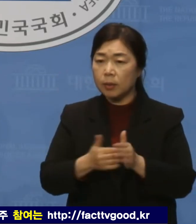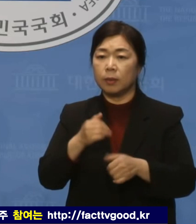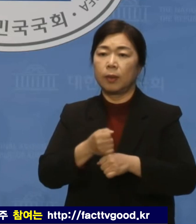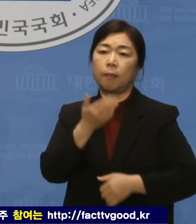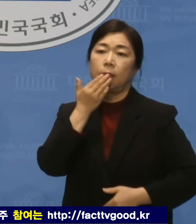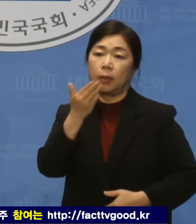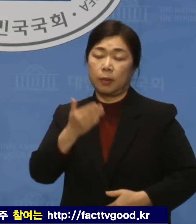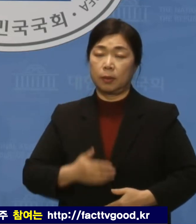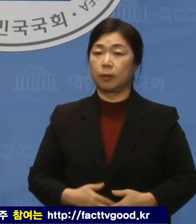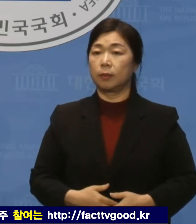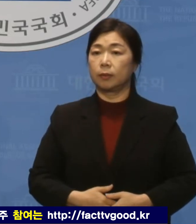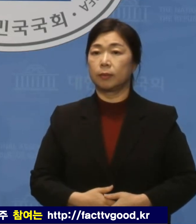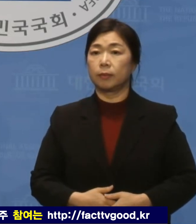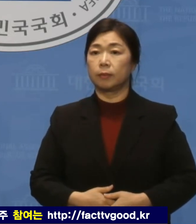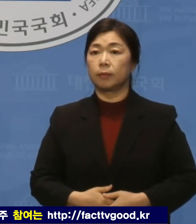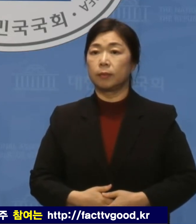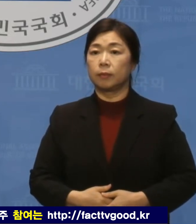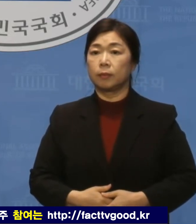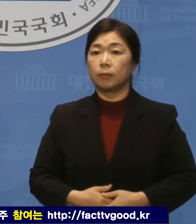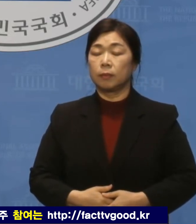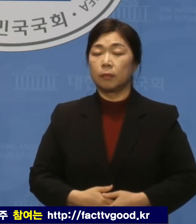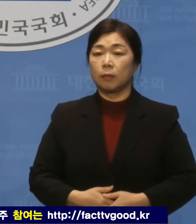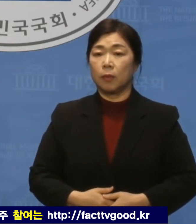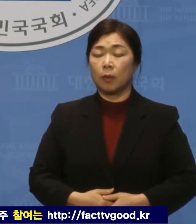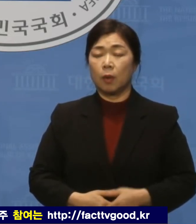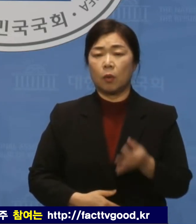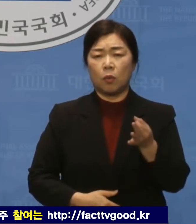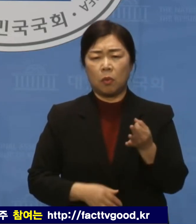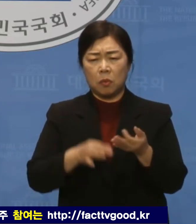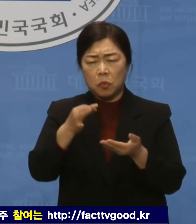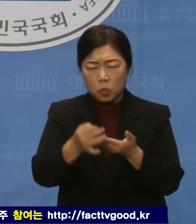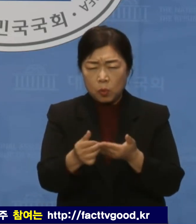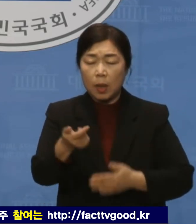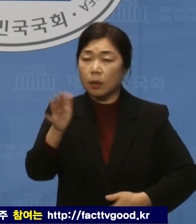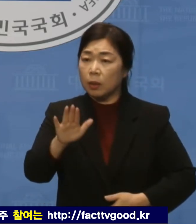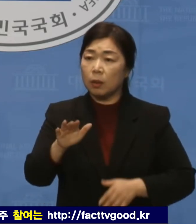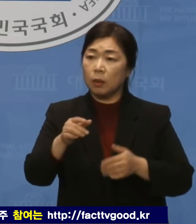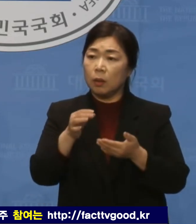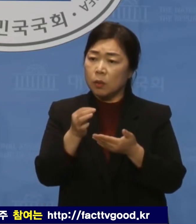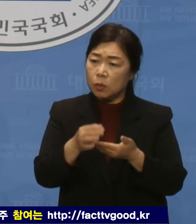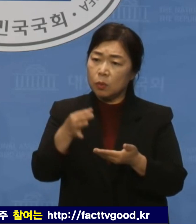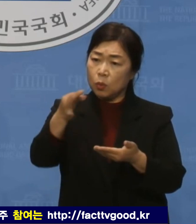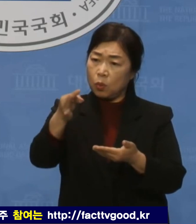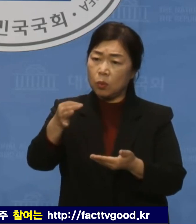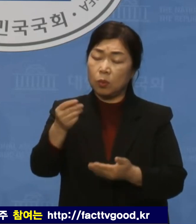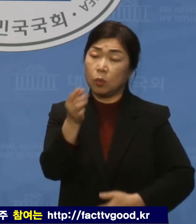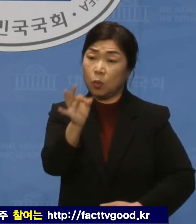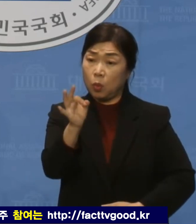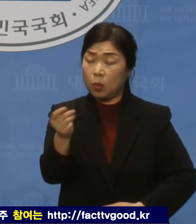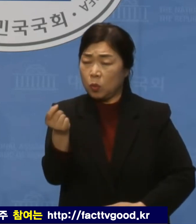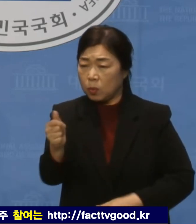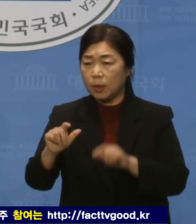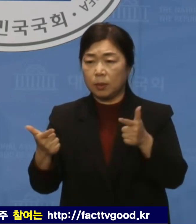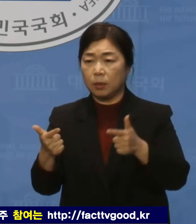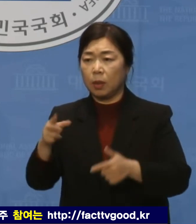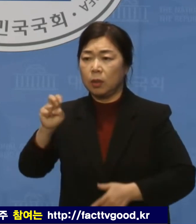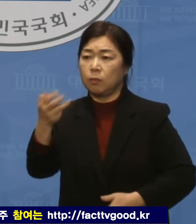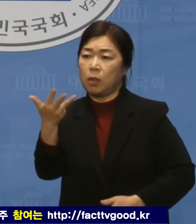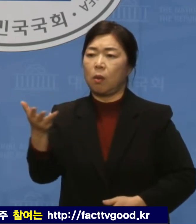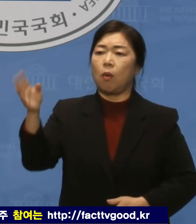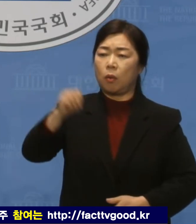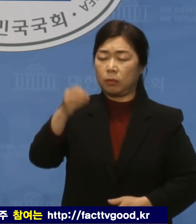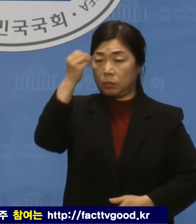가능합니다. 한두 푼도 아니고 무려 28억 원입니다. 신고한 재산만큼의 약수를